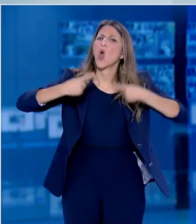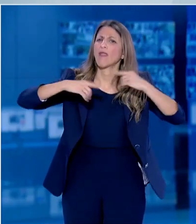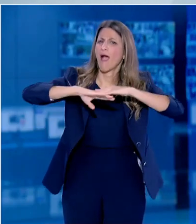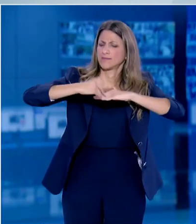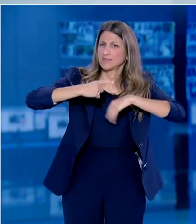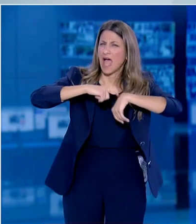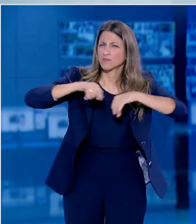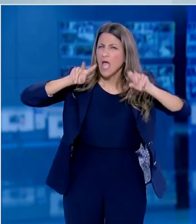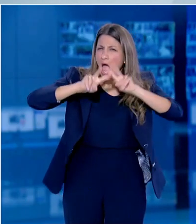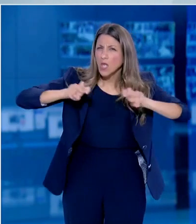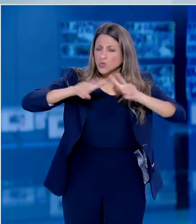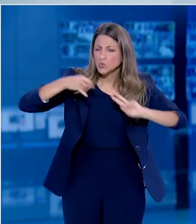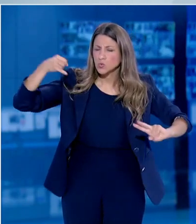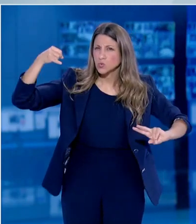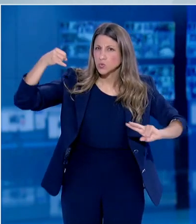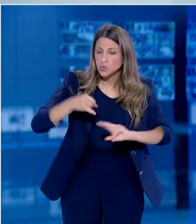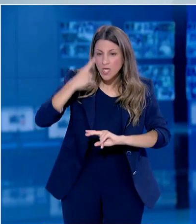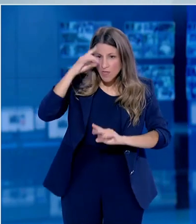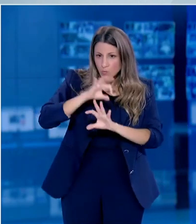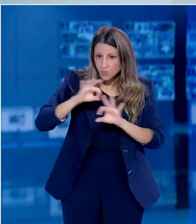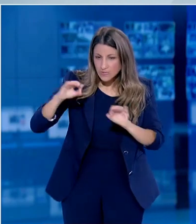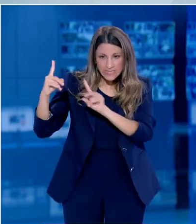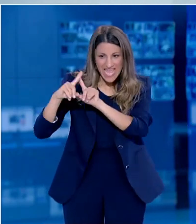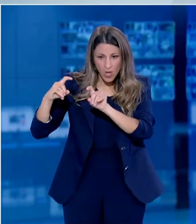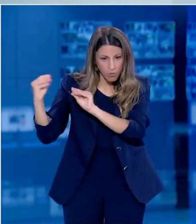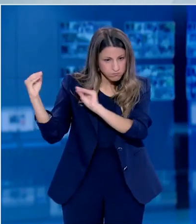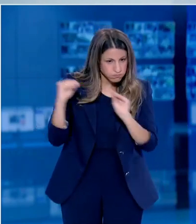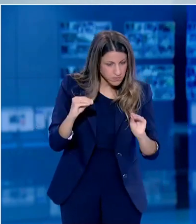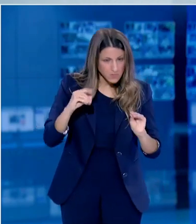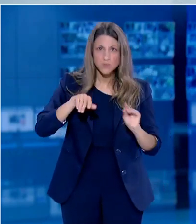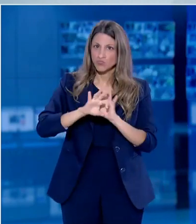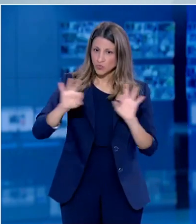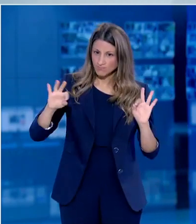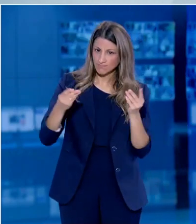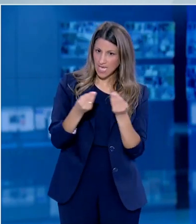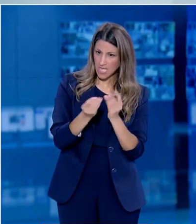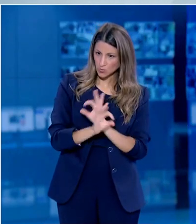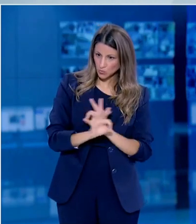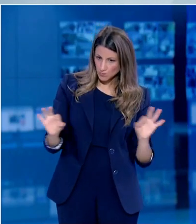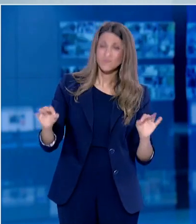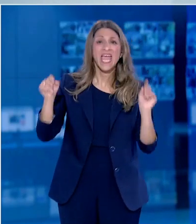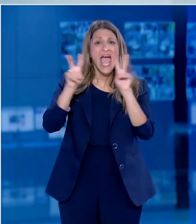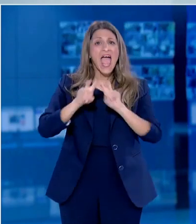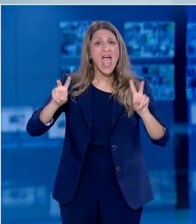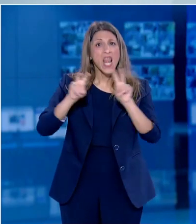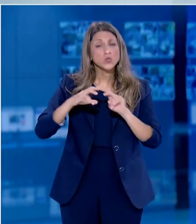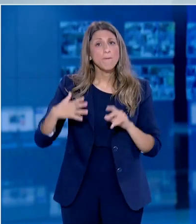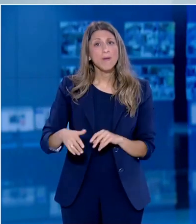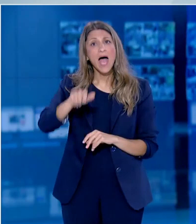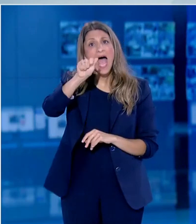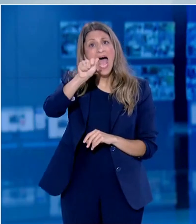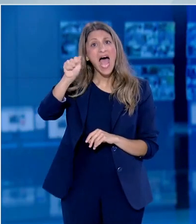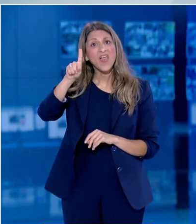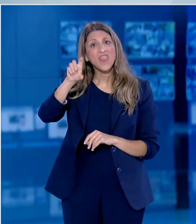διδατική έλεγχη προκειμένου να διαπιστωθεί αν το εισαγόμενο υλικό πληρεί τα κριτήρια καταλληλότητας. Σε έλεγχο που έγινε από την ΑΑΔ και τον